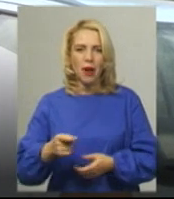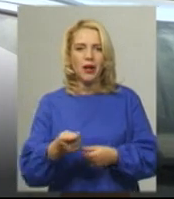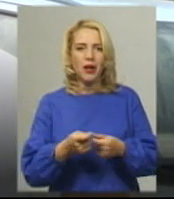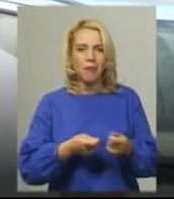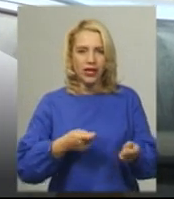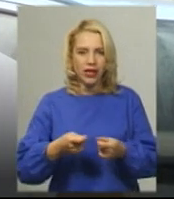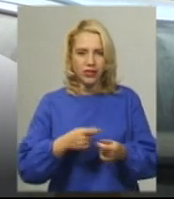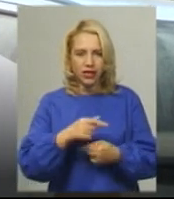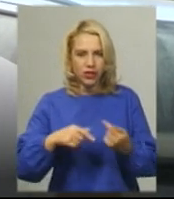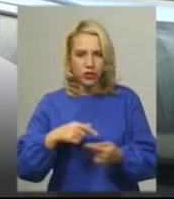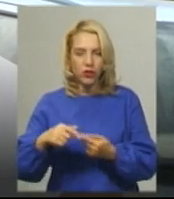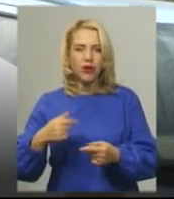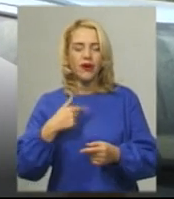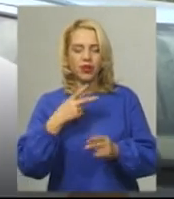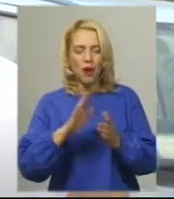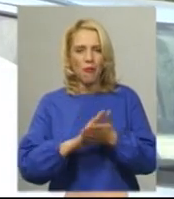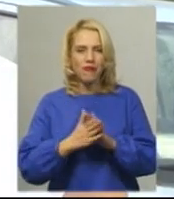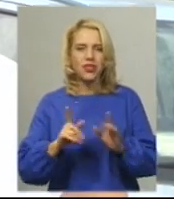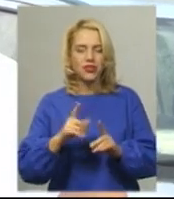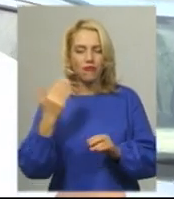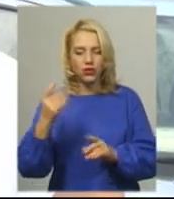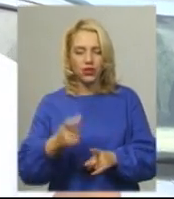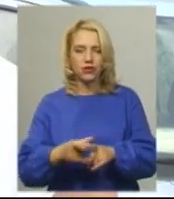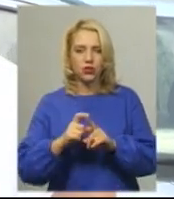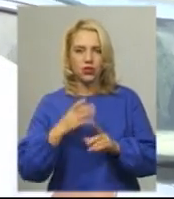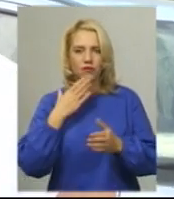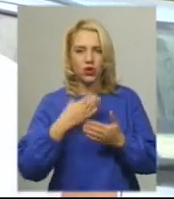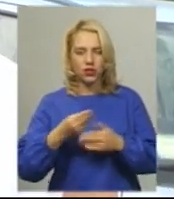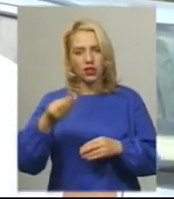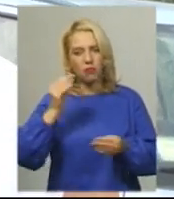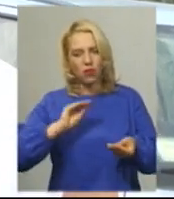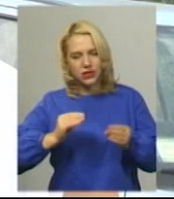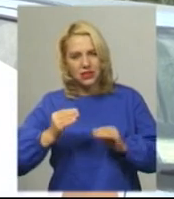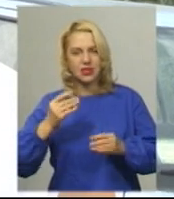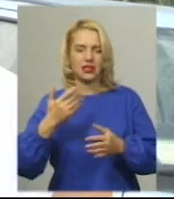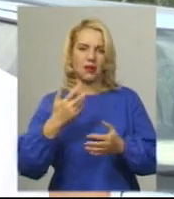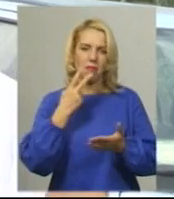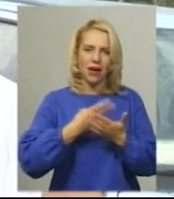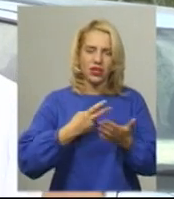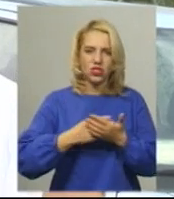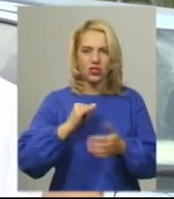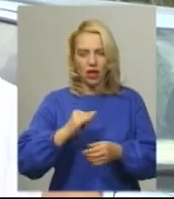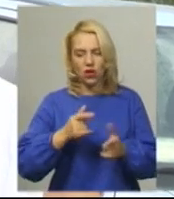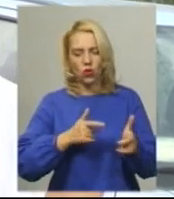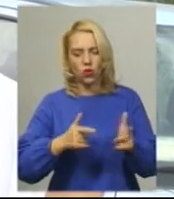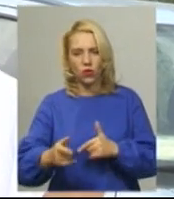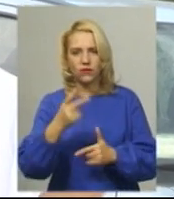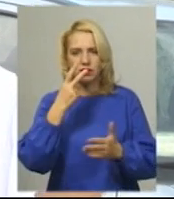домовилися про те, що вони висловлюють свої пропозиції, своє бачення і свою готовність вносити